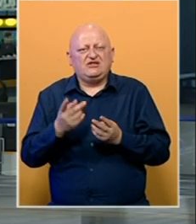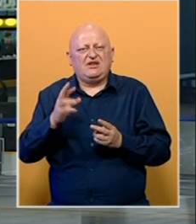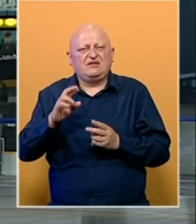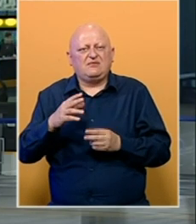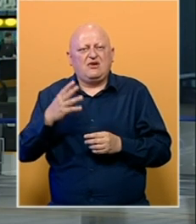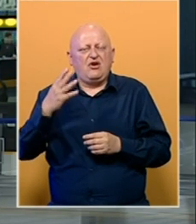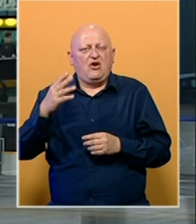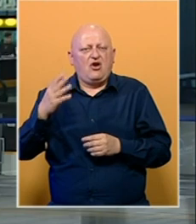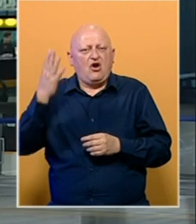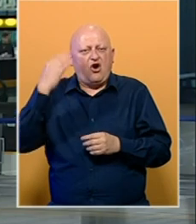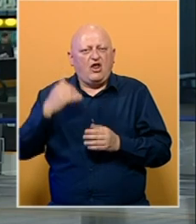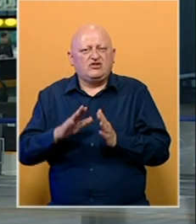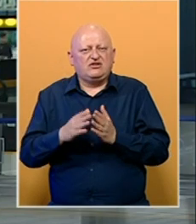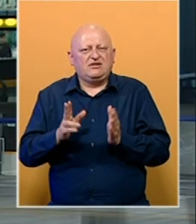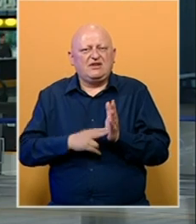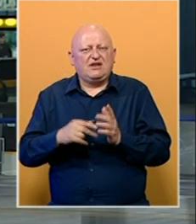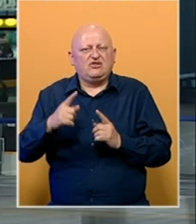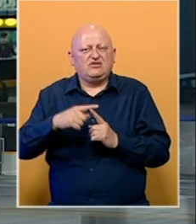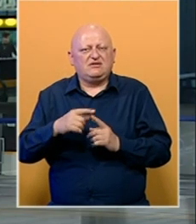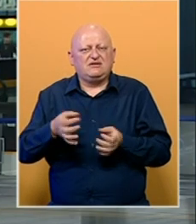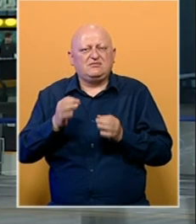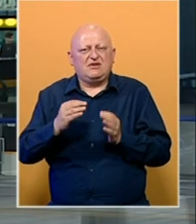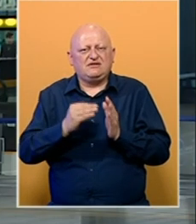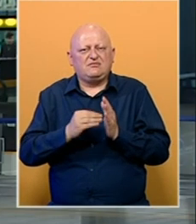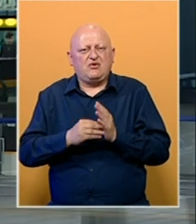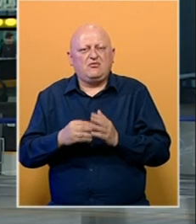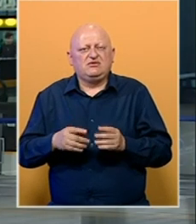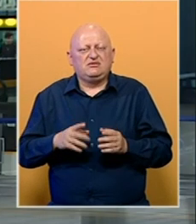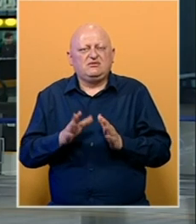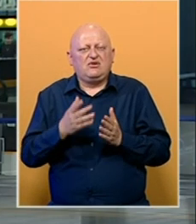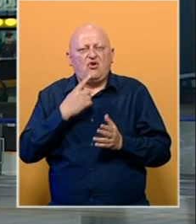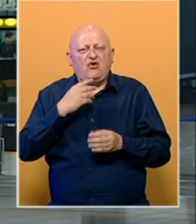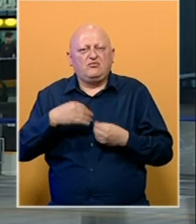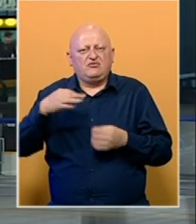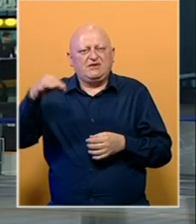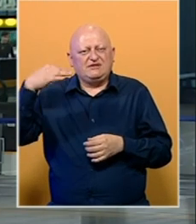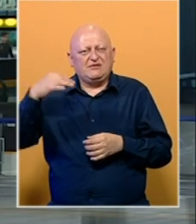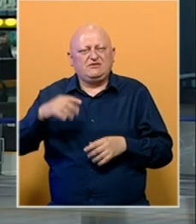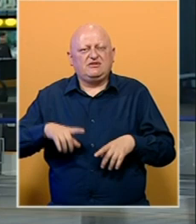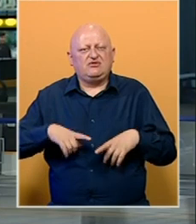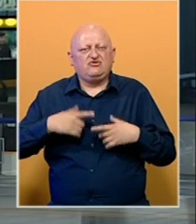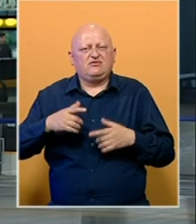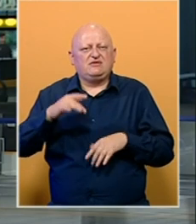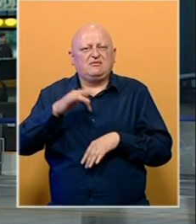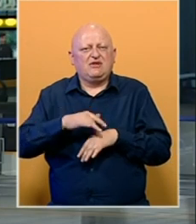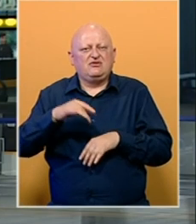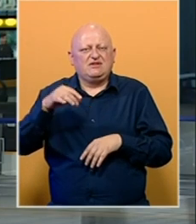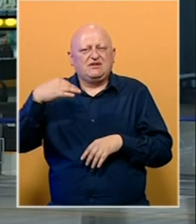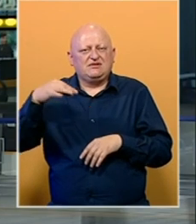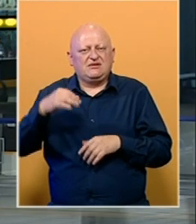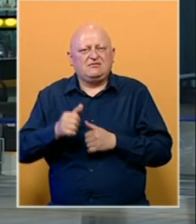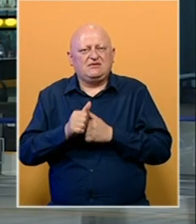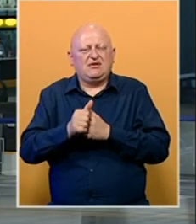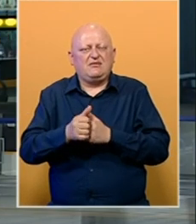Česmira holandskog književnika Nika Tonisena. Specijalni program promocije knjige koja govori o ljudima Srebrenice uživo iz memorialnog